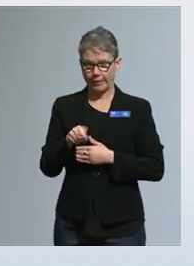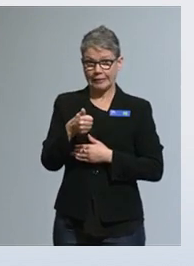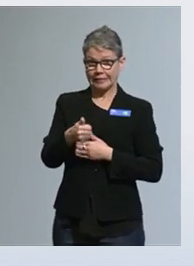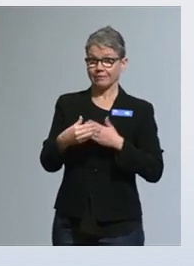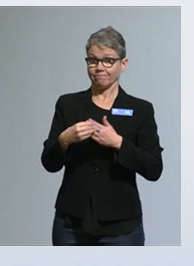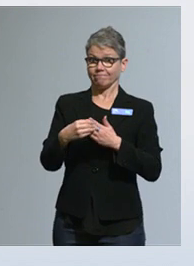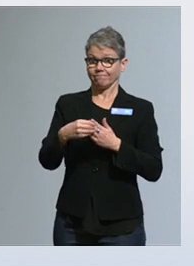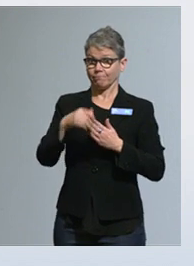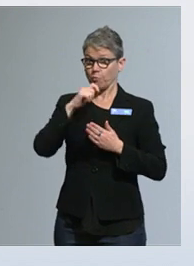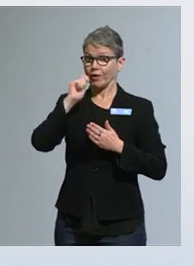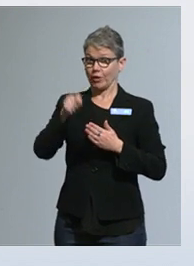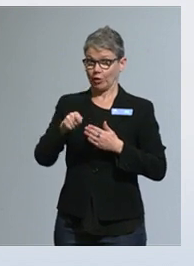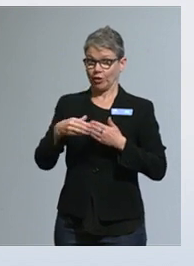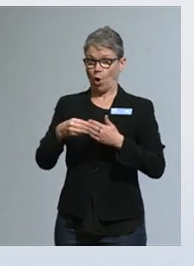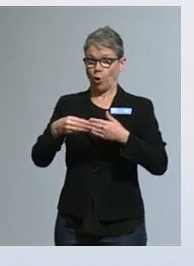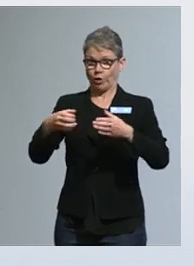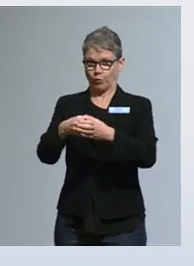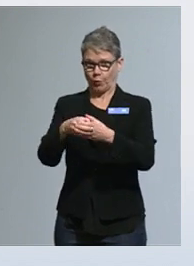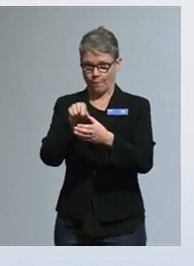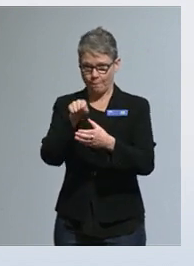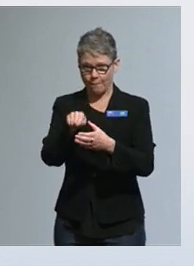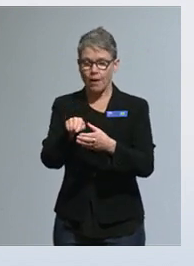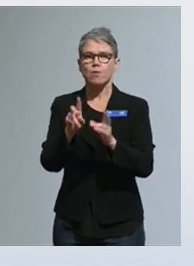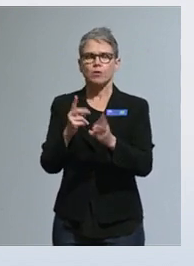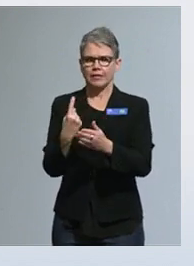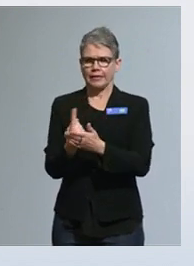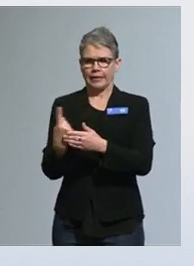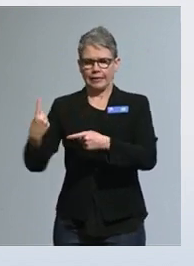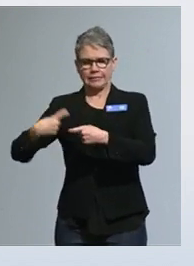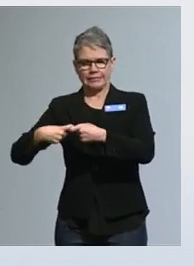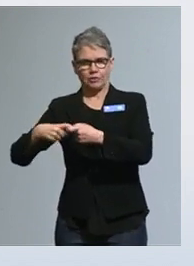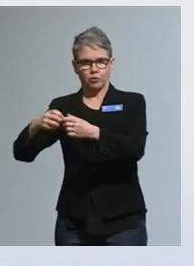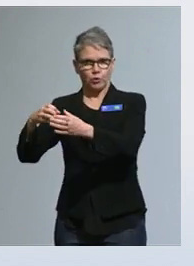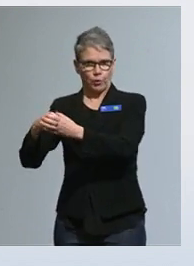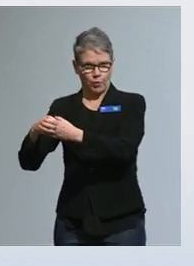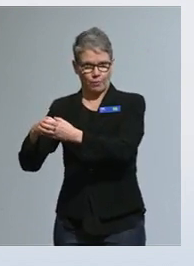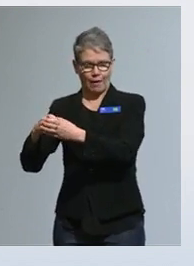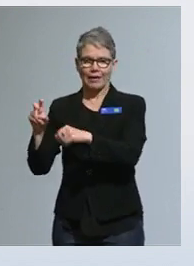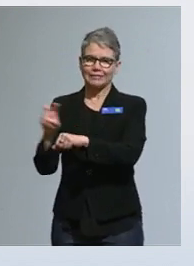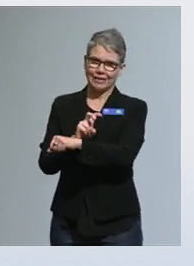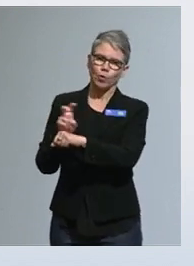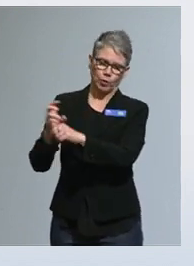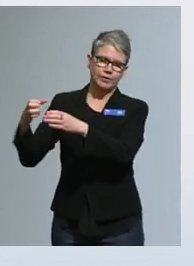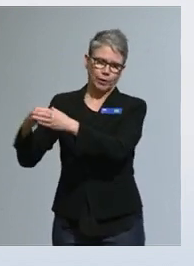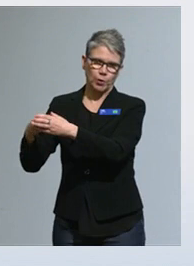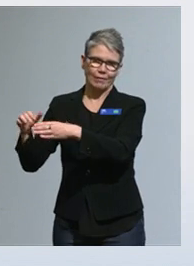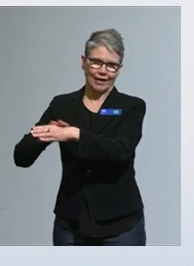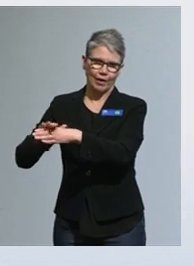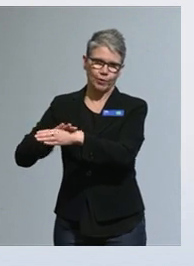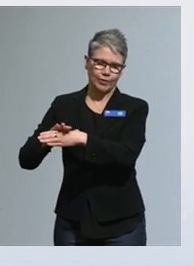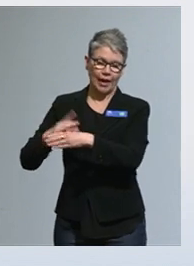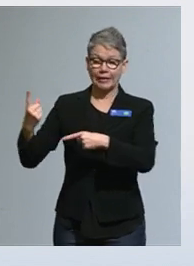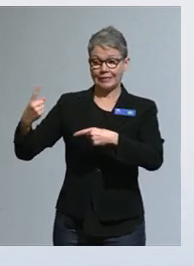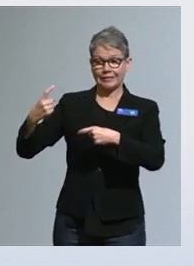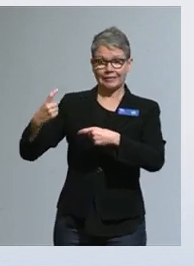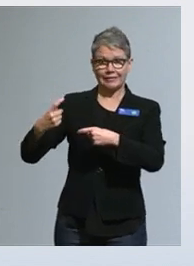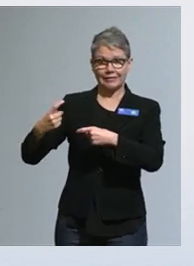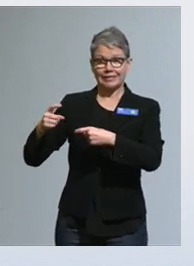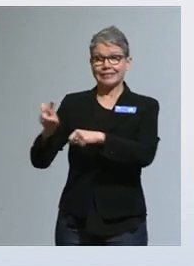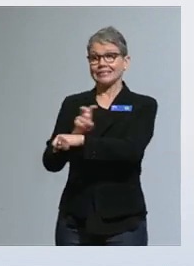Sitten meillä on tärkeä sidosryhmä, joka on